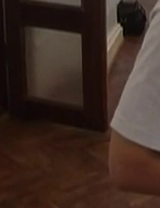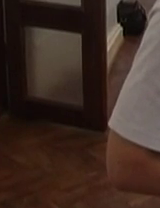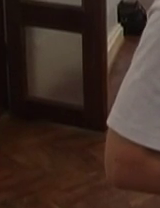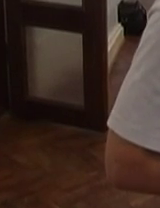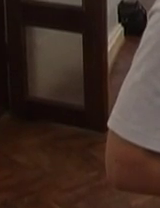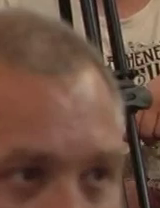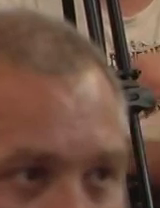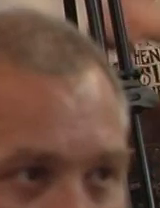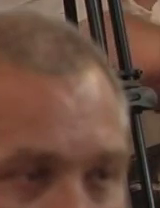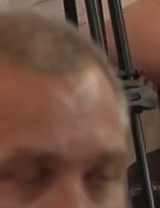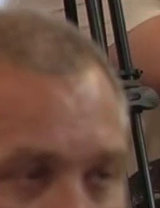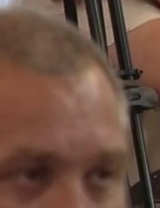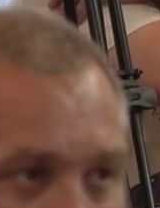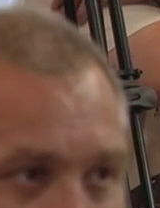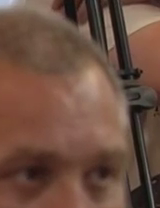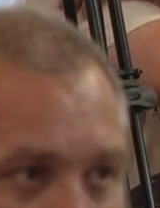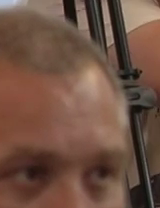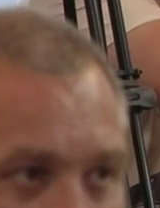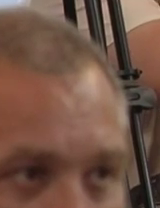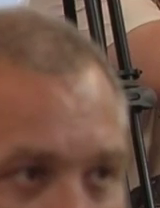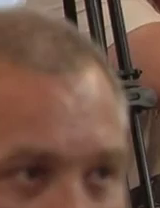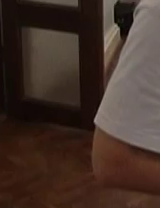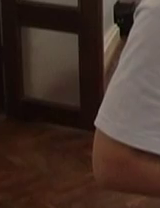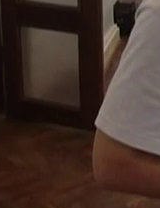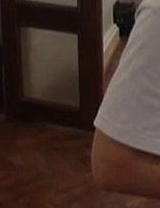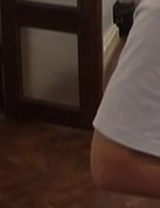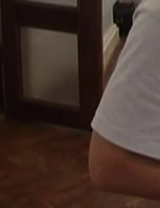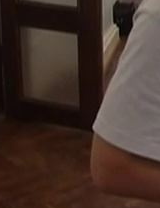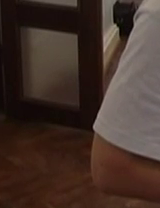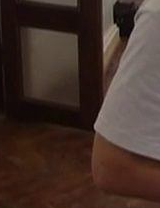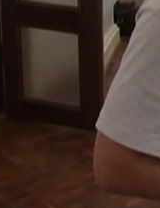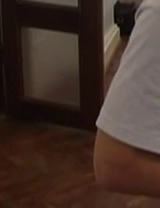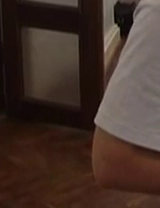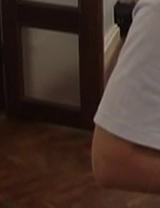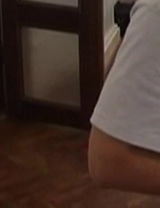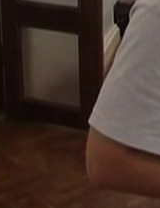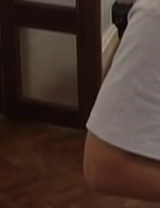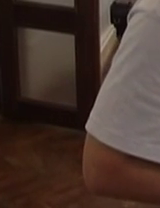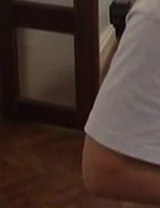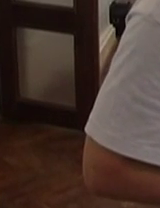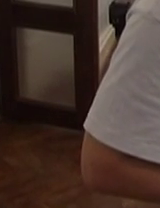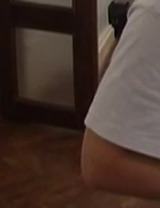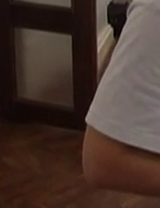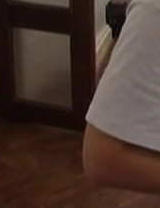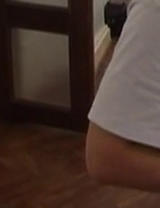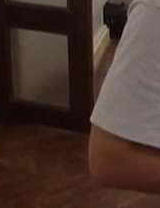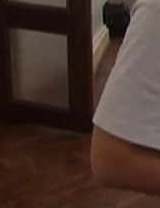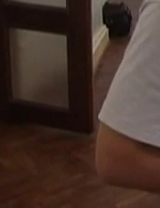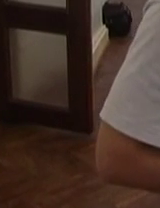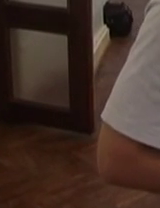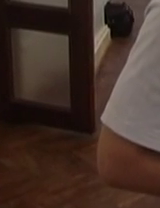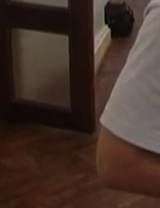за її проілюстрації Ми мали ці посадки, що ви їх просто як оновите, не голів державні адміністрації, а